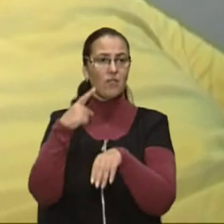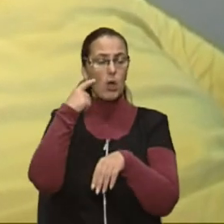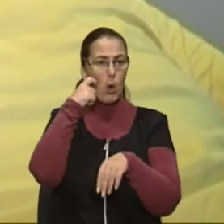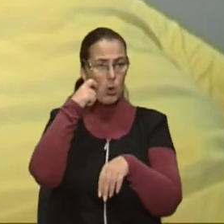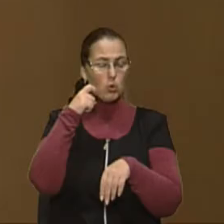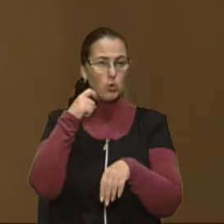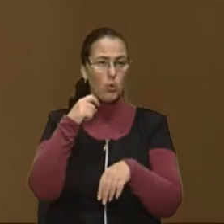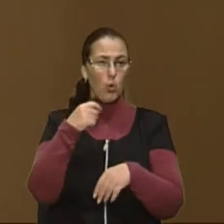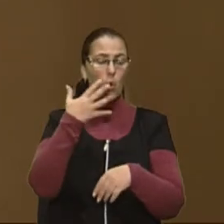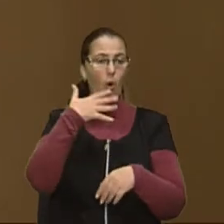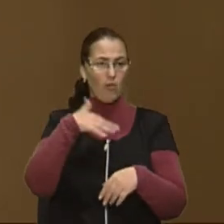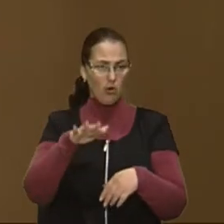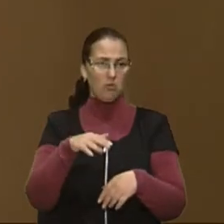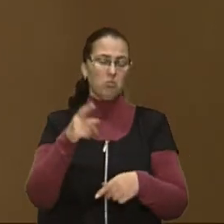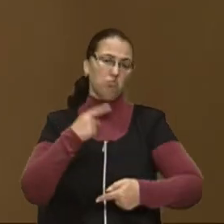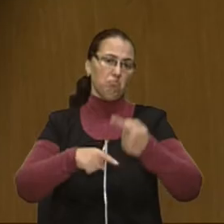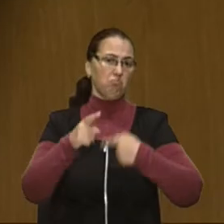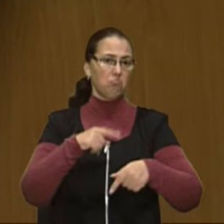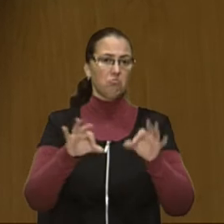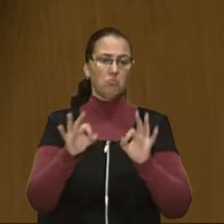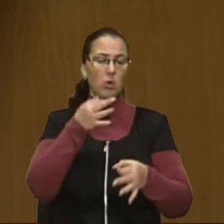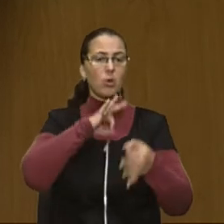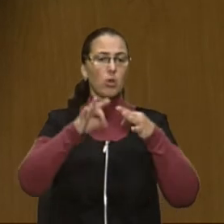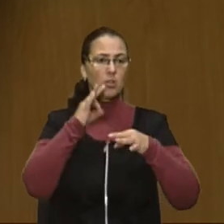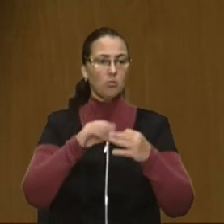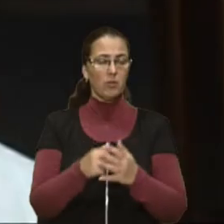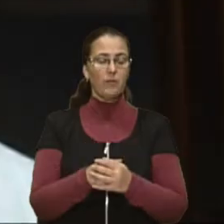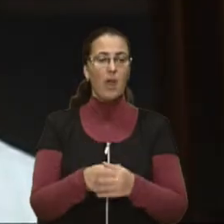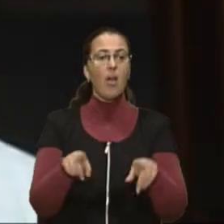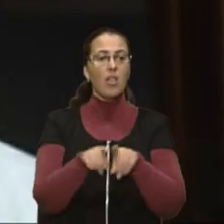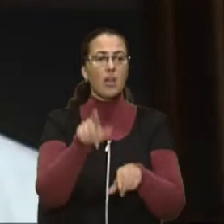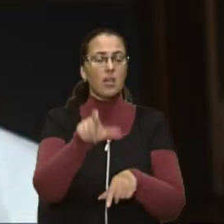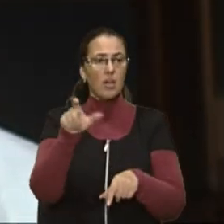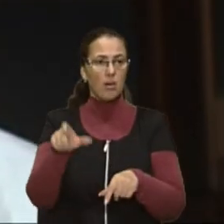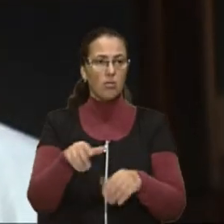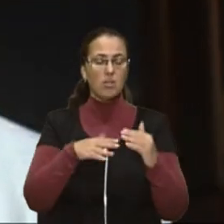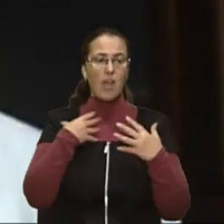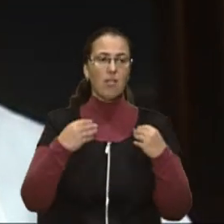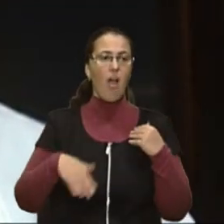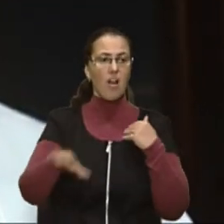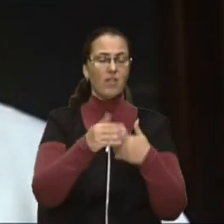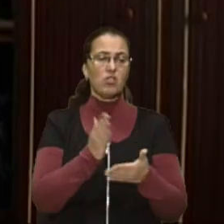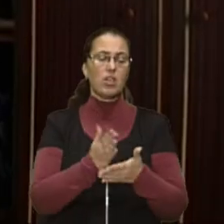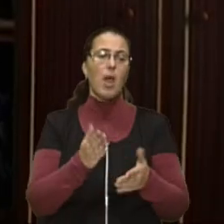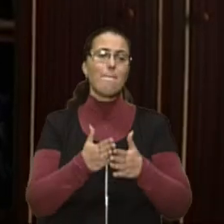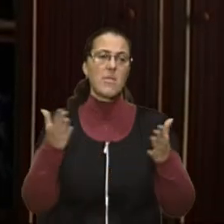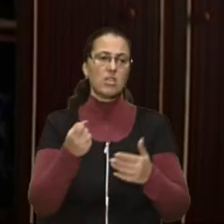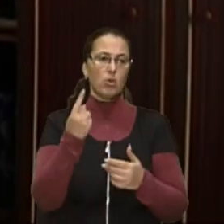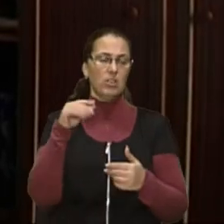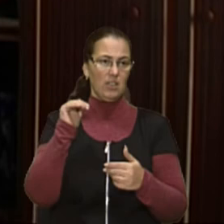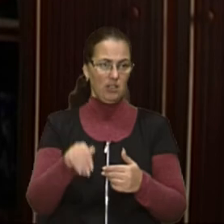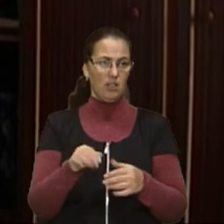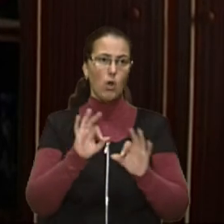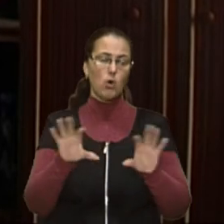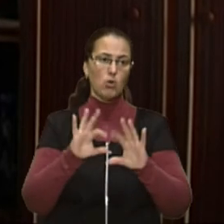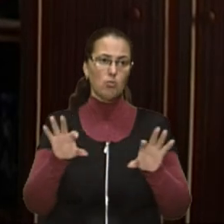повернуся на таблетки. На Львівщині інсулінозалежних людей є більше 11 тисяч, розповідає керівник обласного ендокринологічного